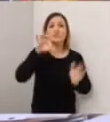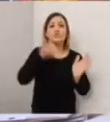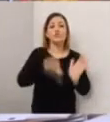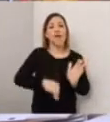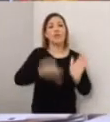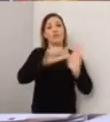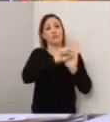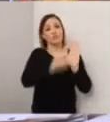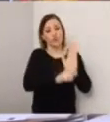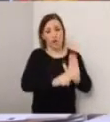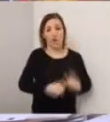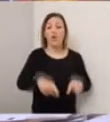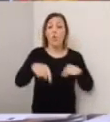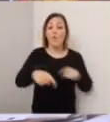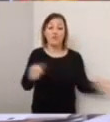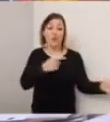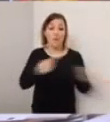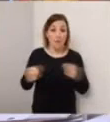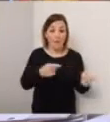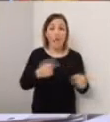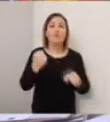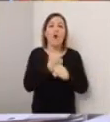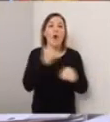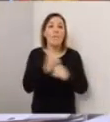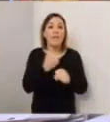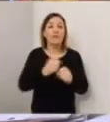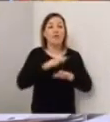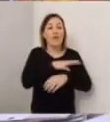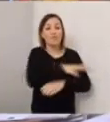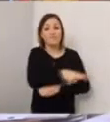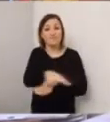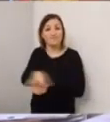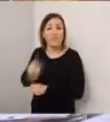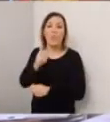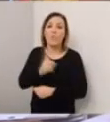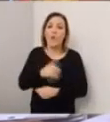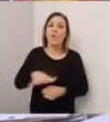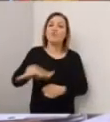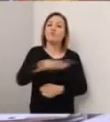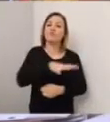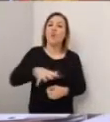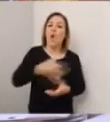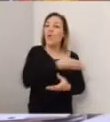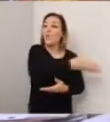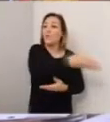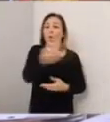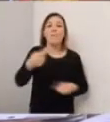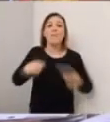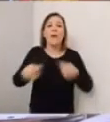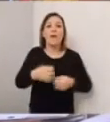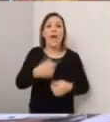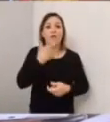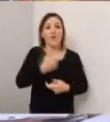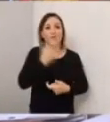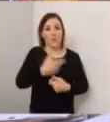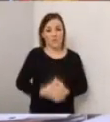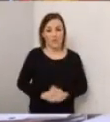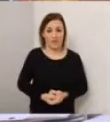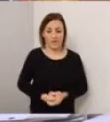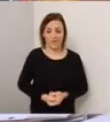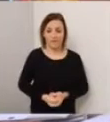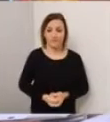strade del centro storico, in questo momento stiamo operando la sanificazione dell'intera superficie del mercato